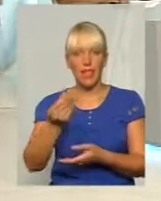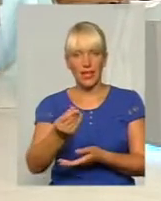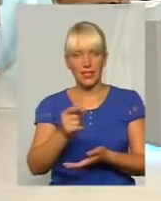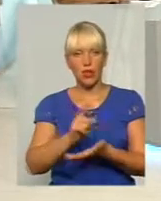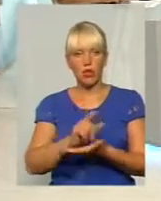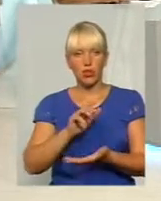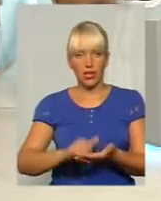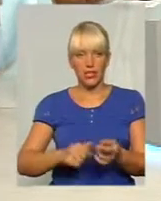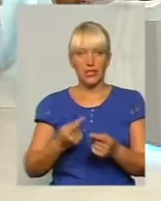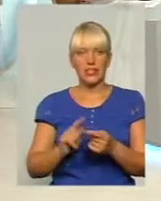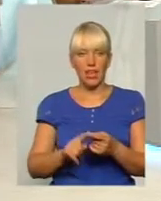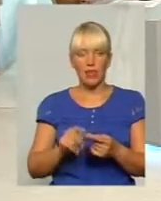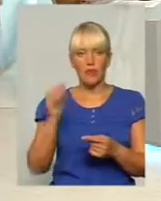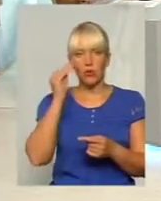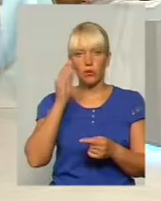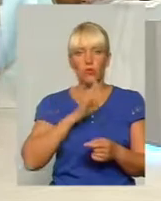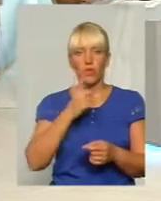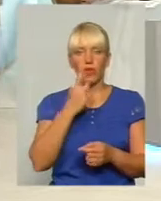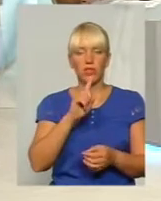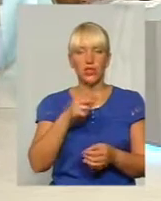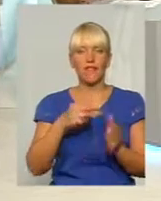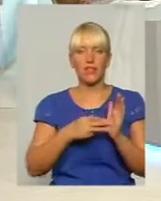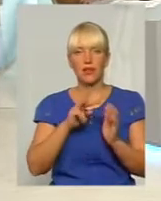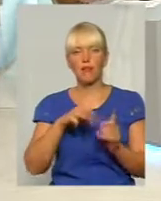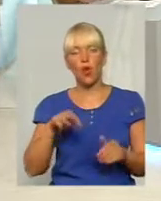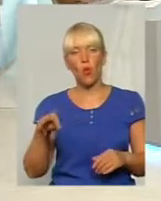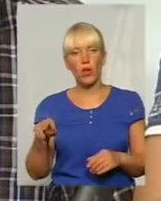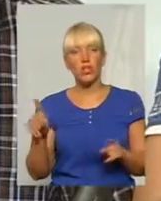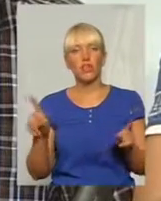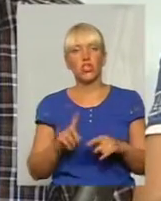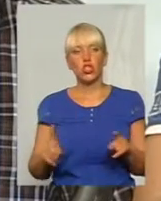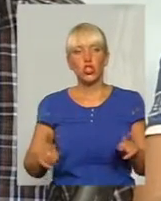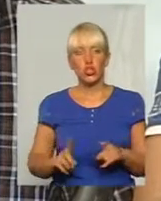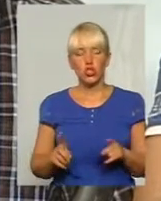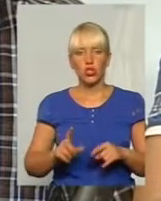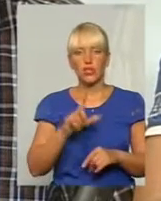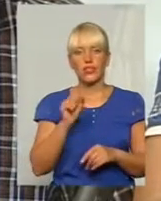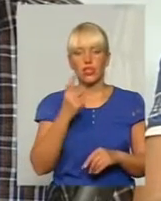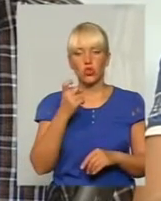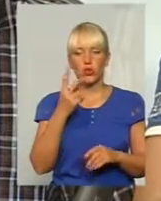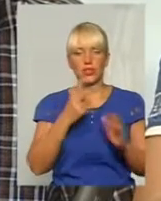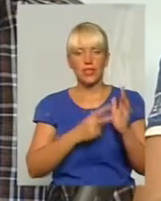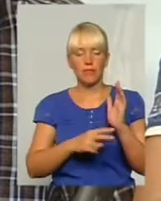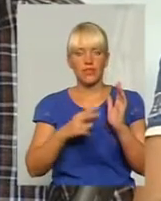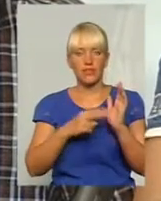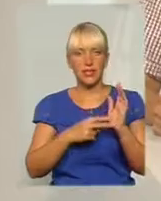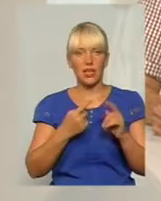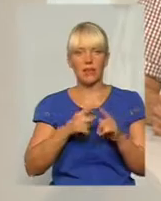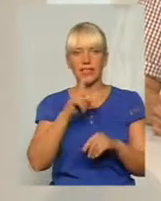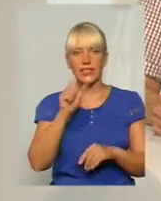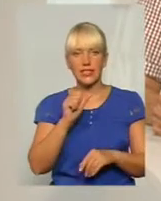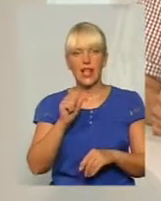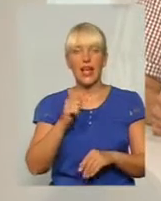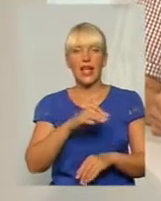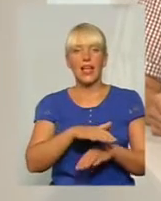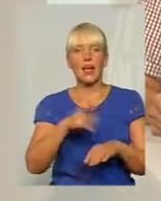виникла, так, підозра. На 1,8 мільйонів гривень, що, ну, за 177. За тільки Смельницьких,